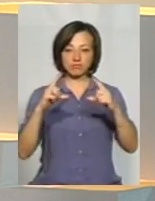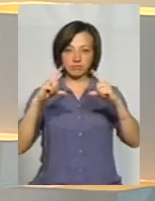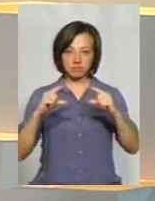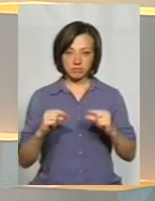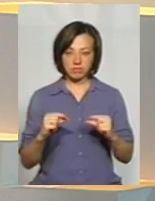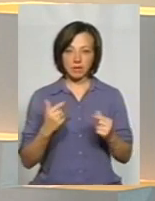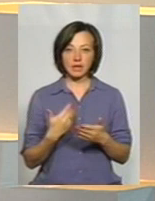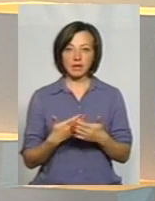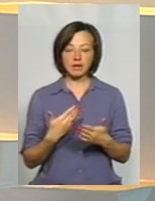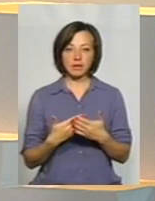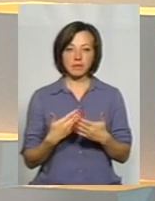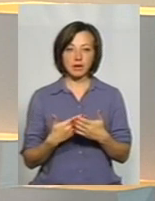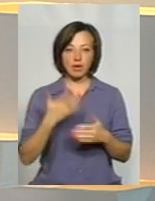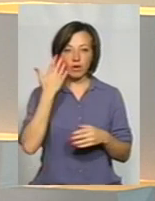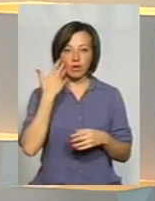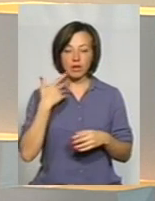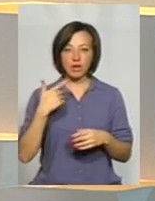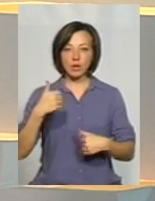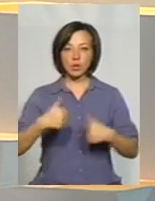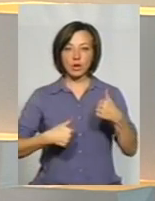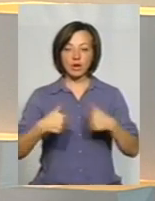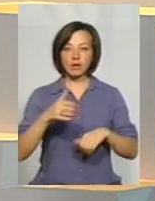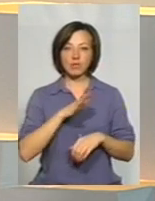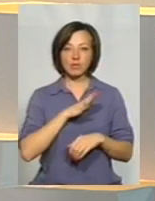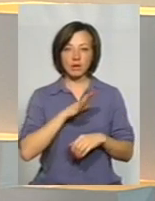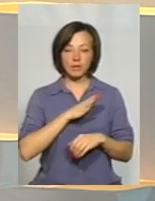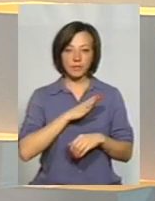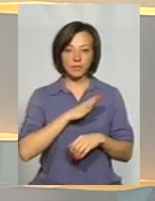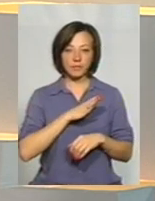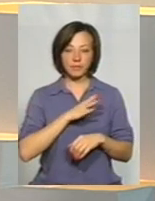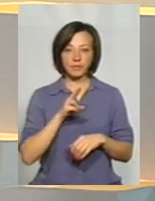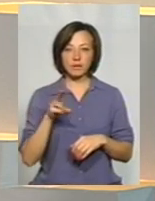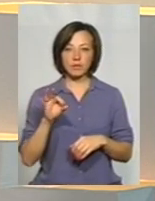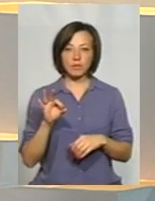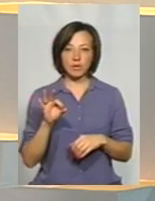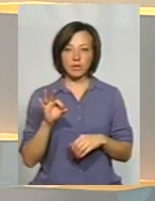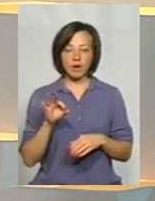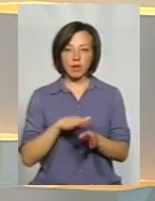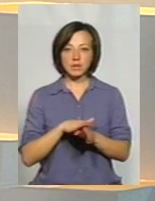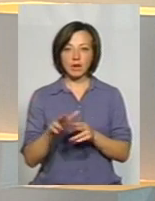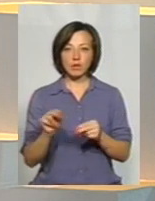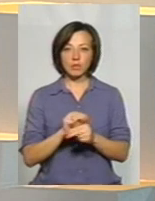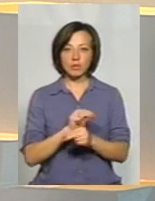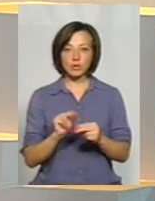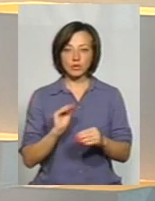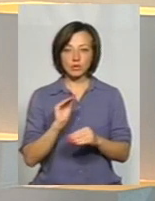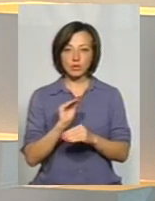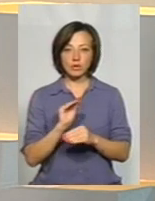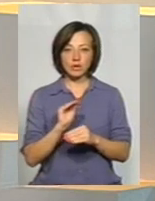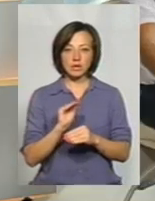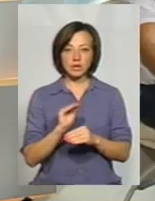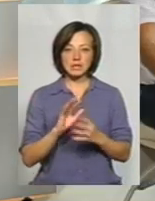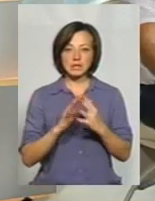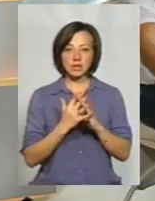коли розгорілися торги по капітальному ремонту додаткового смуга в